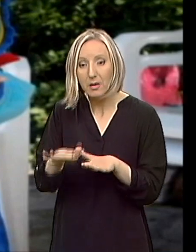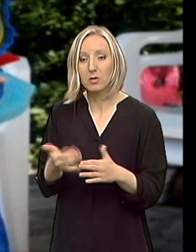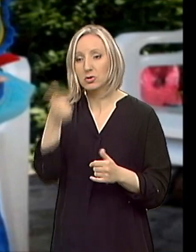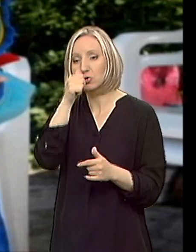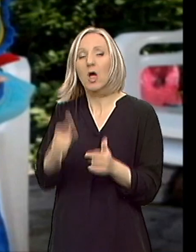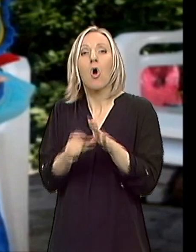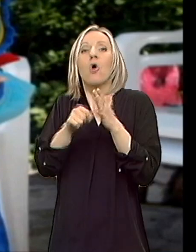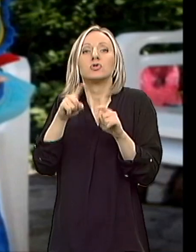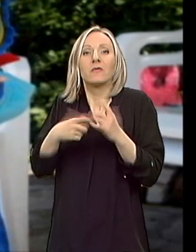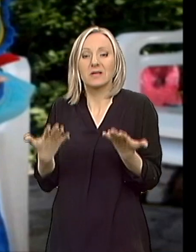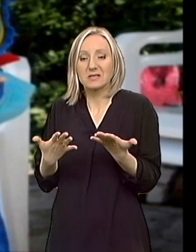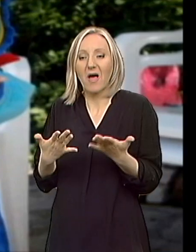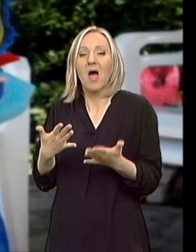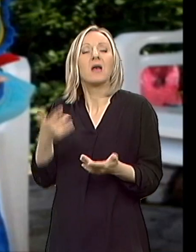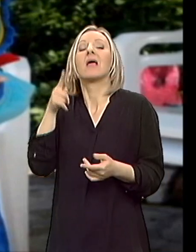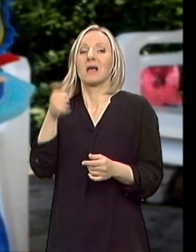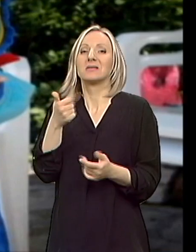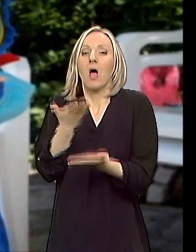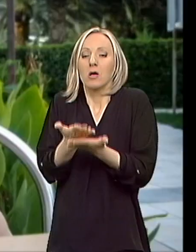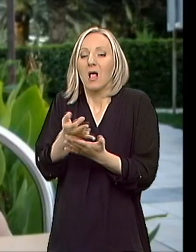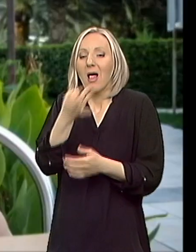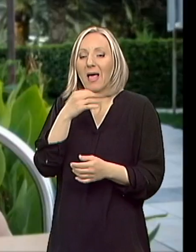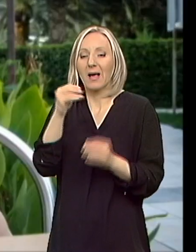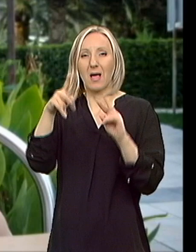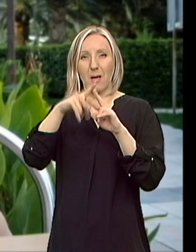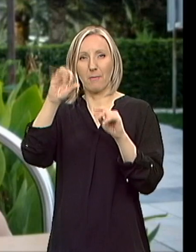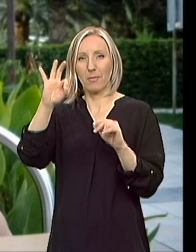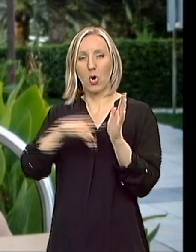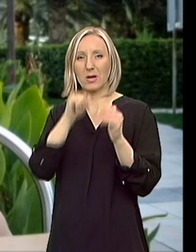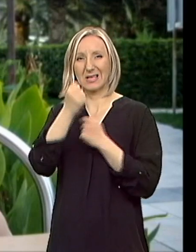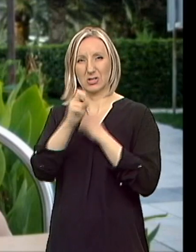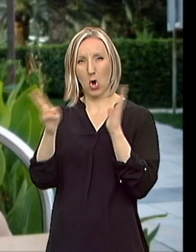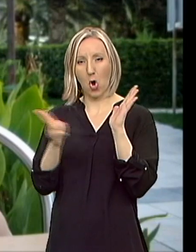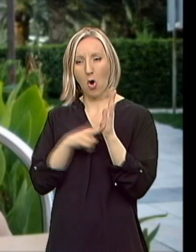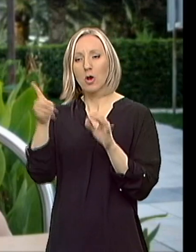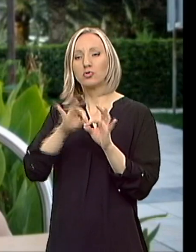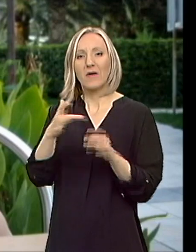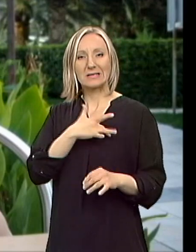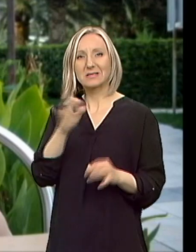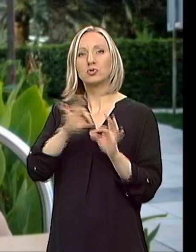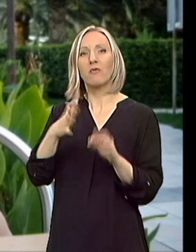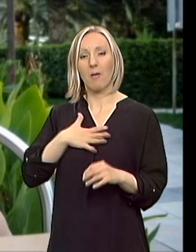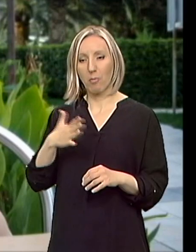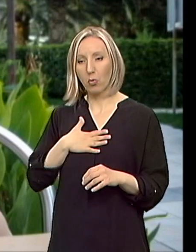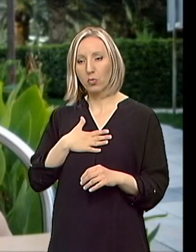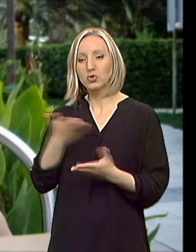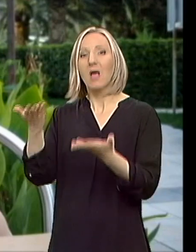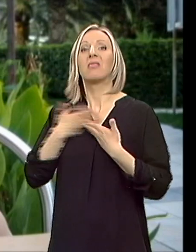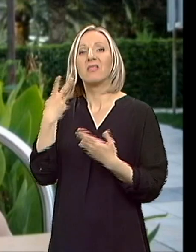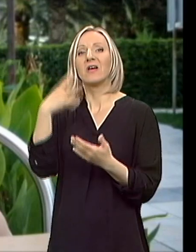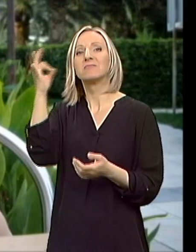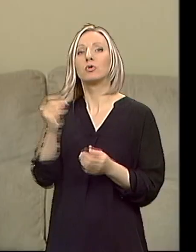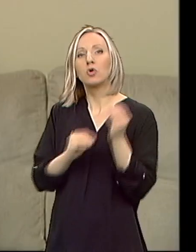pronizon, koji u stvari njima najviše čuva srce i pluće i da je im snagu, odnosno za 20% im povećava snagu